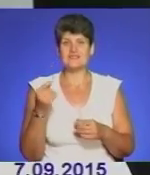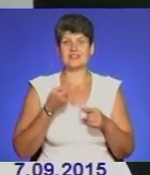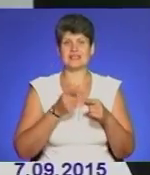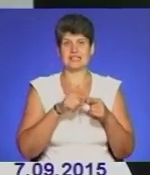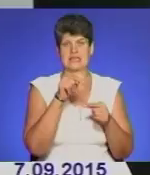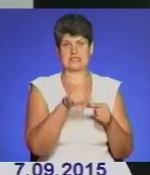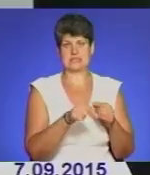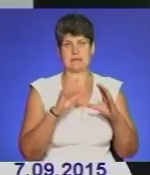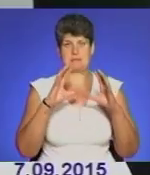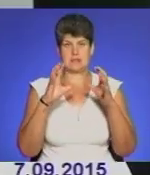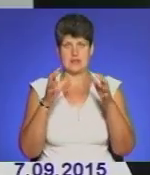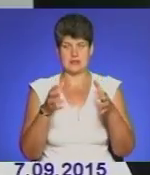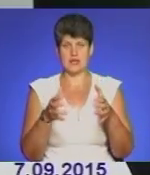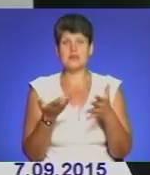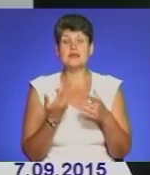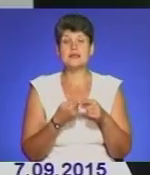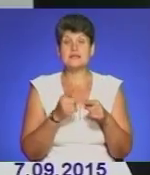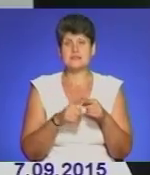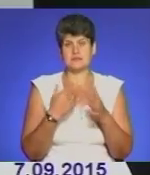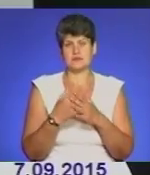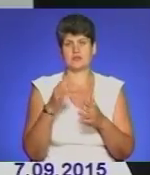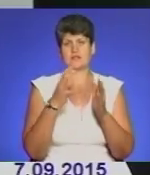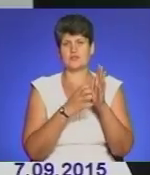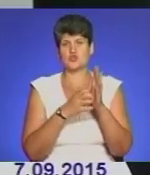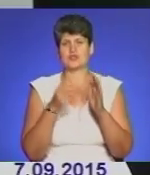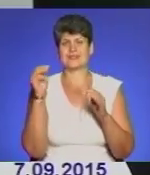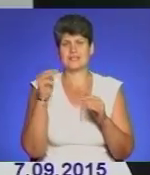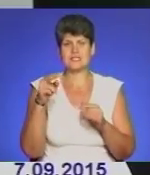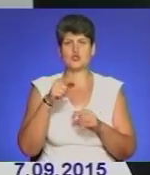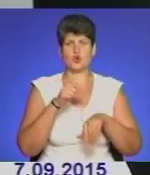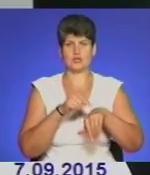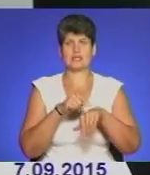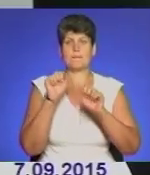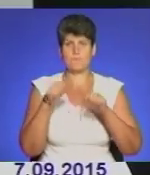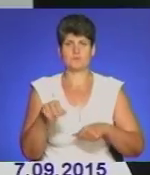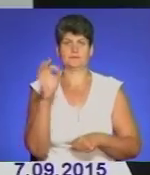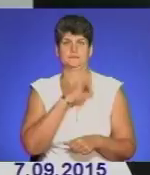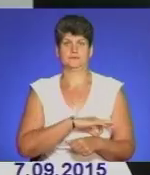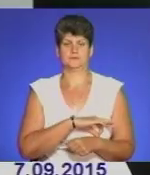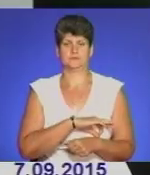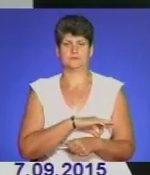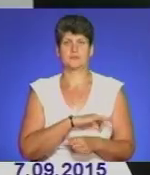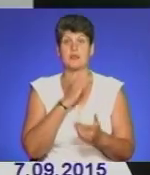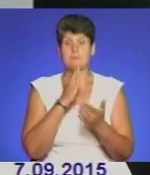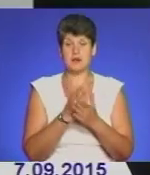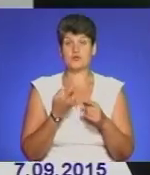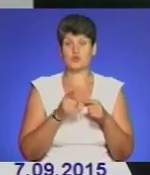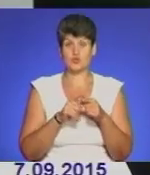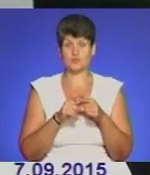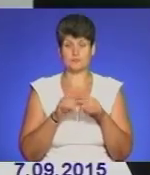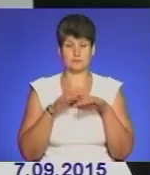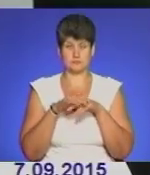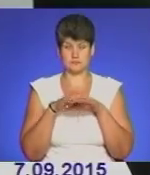І це біля 300-400 тисяч годин, якими ми можемо скористатися. Маючи цю таку складну